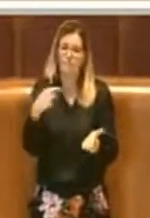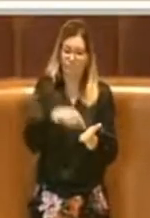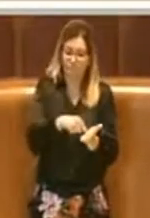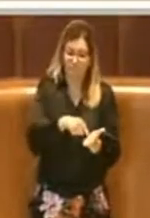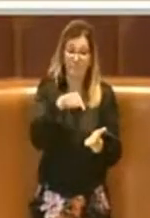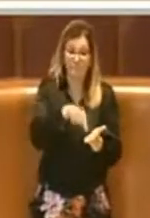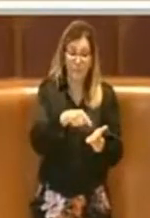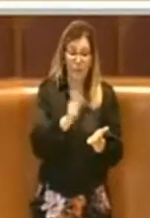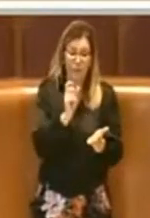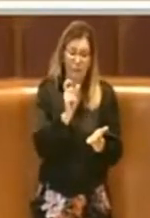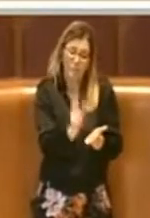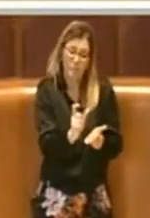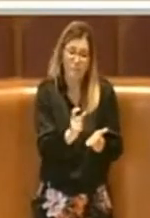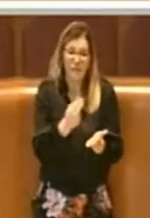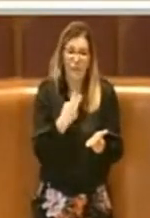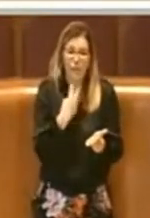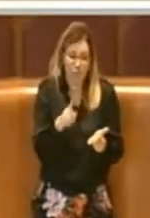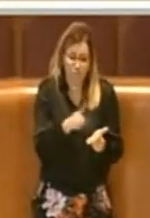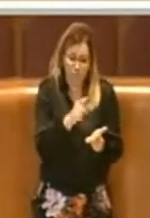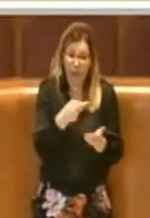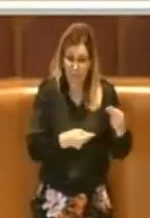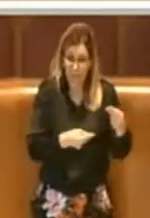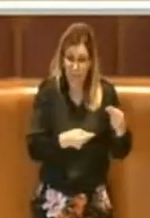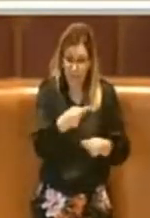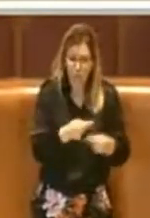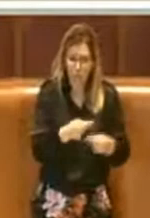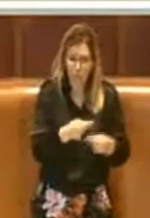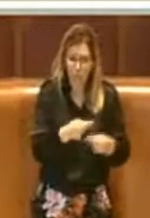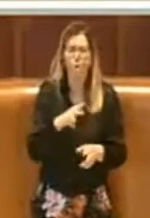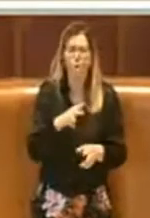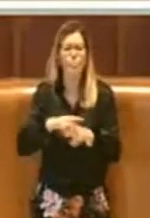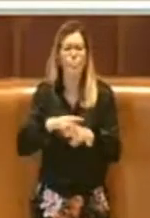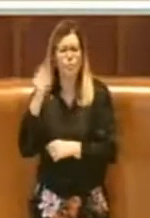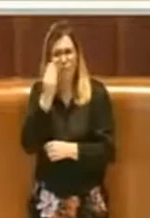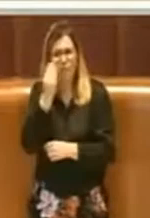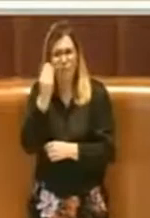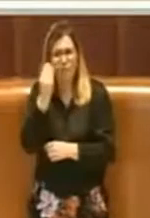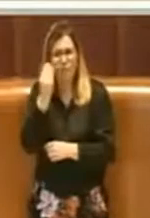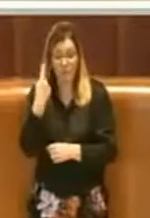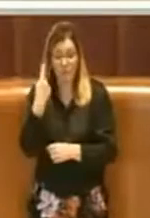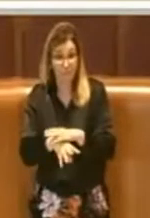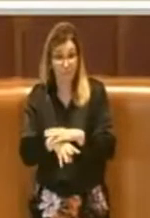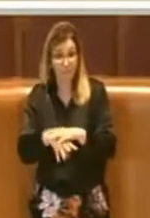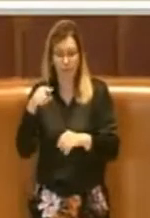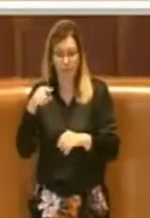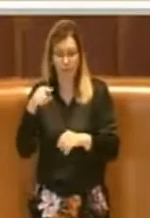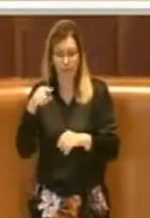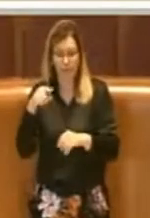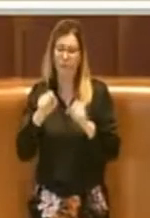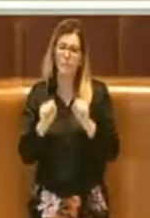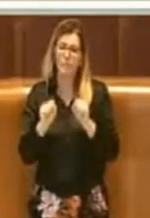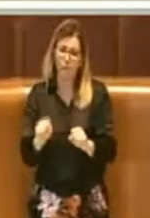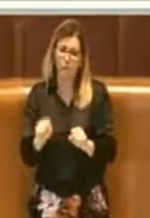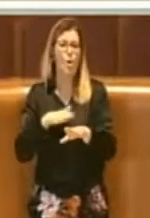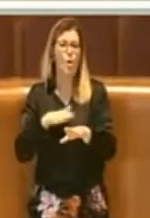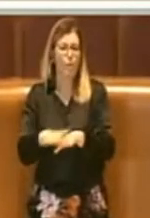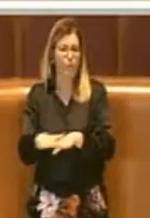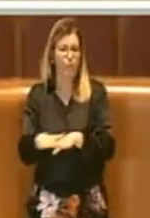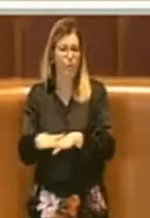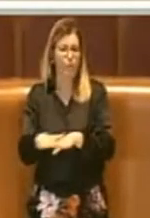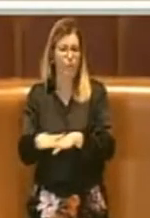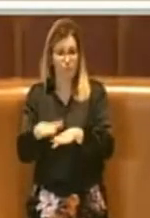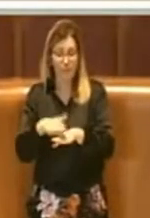bilancio, il Municipio ha giustamente pensato che questi fondi possano essere utilizzati per poter